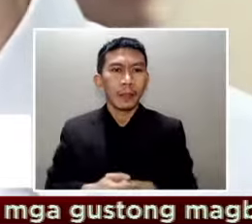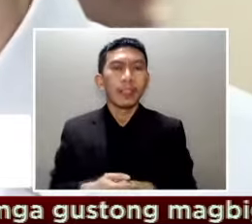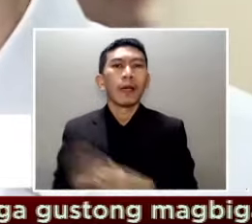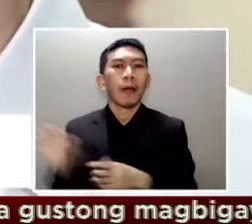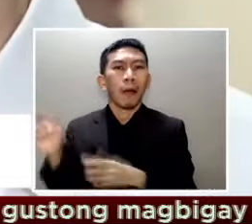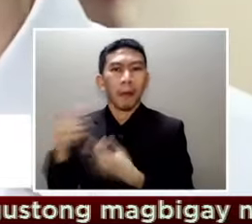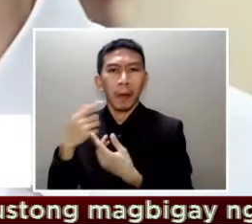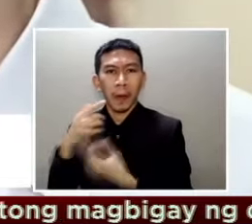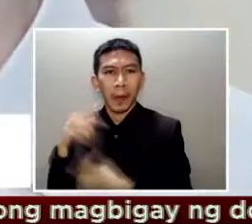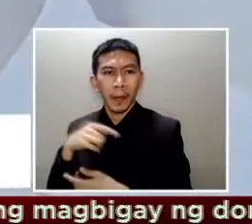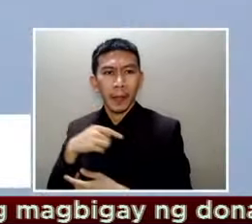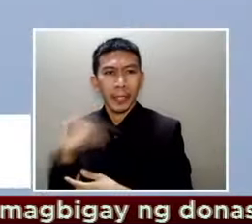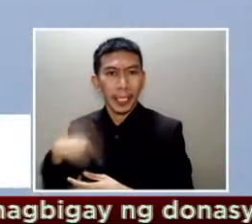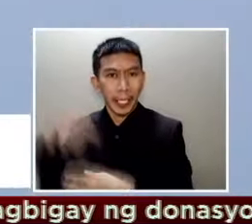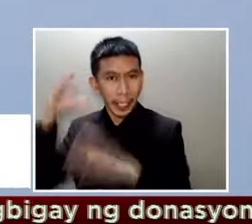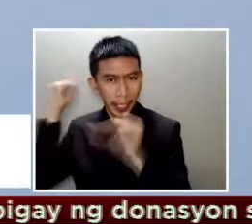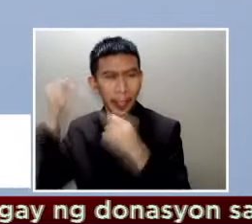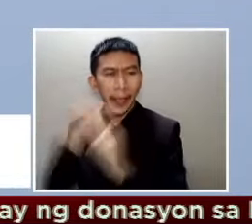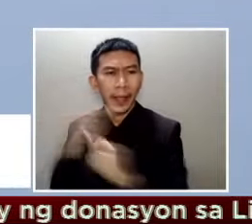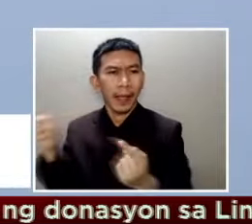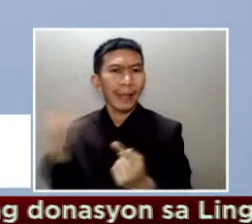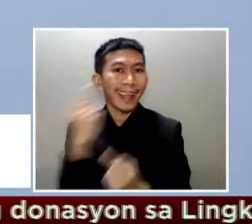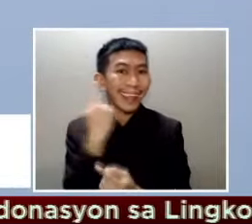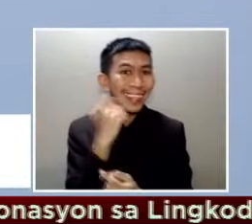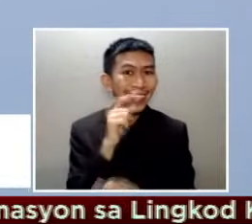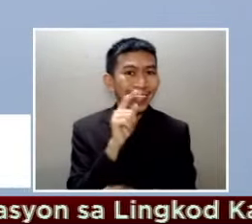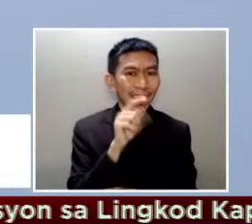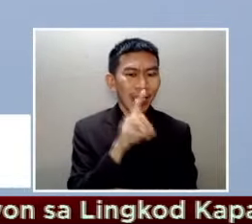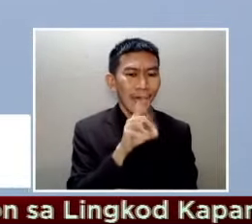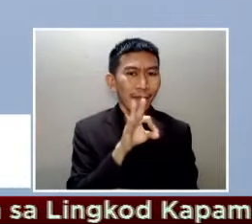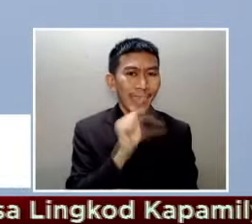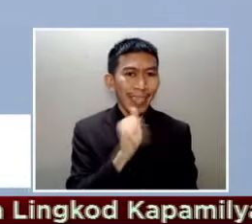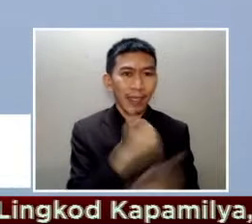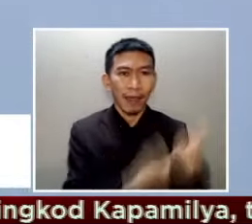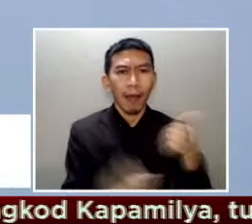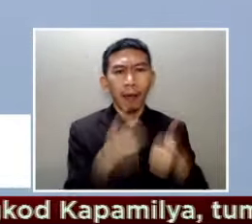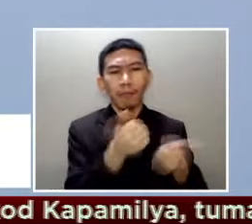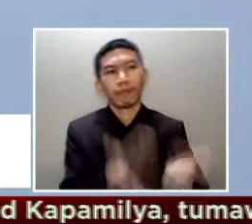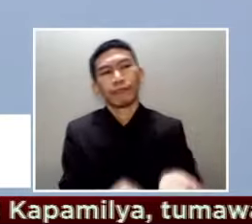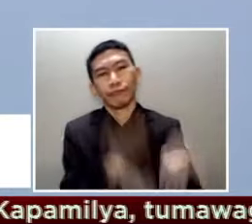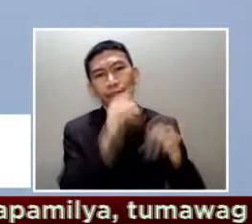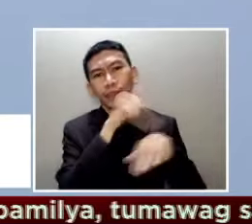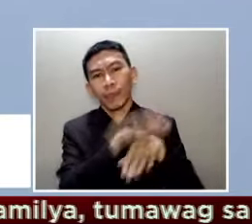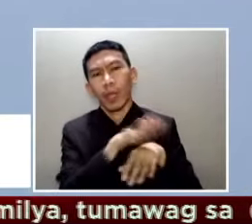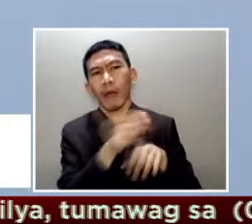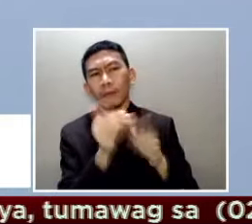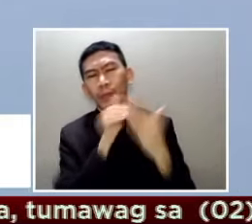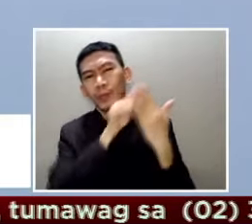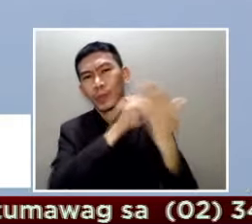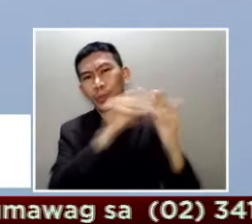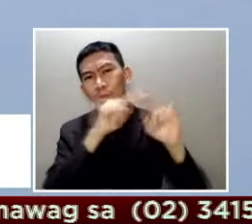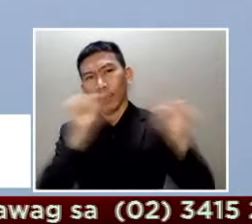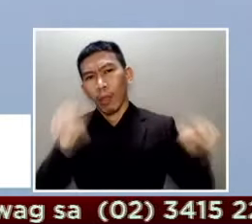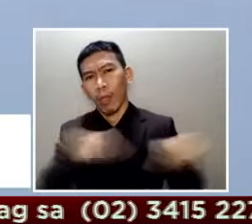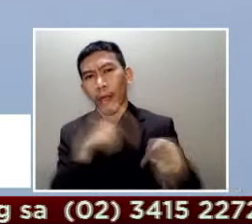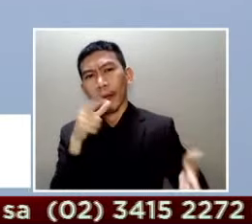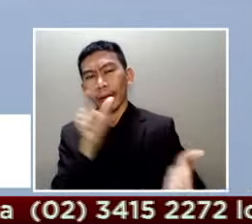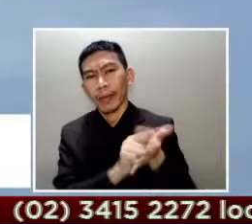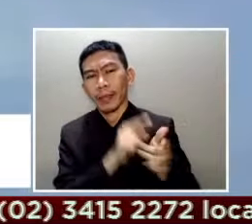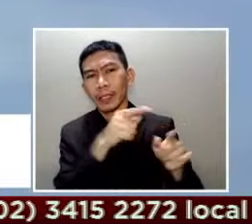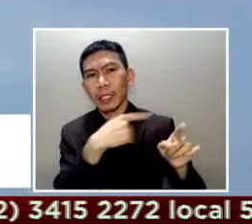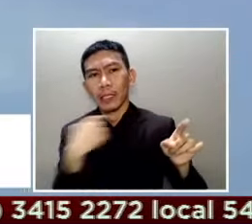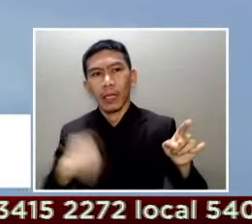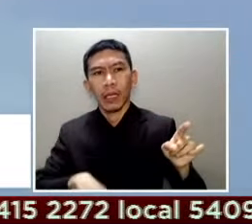Teodoro Luxin Jr. ang paghahain ng panibagong diplomatic protest sa pananatili ng halos 300 barko ng